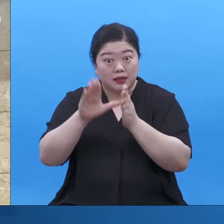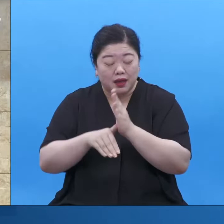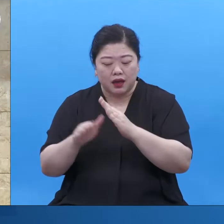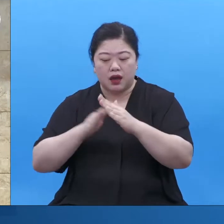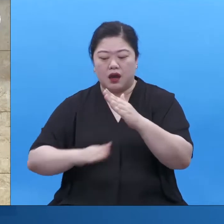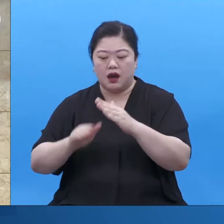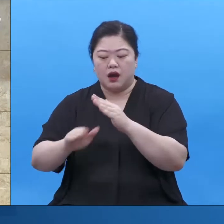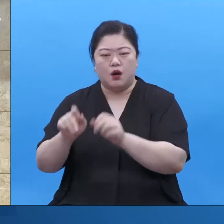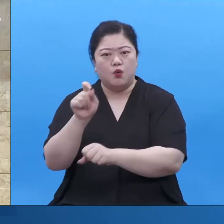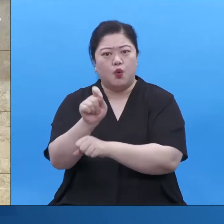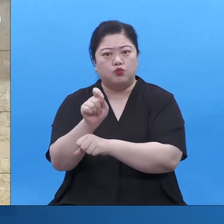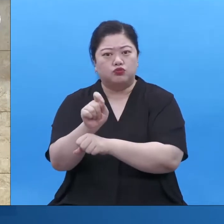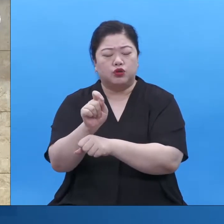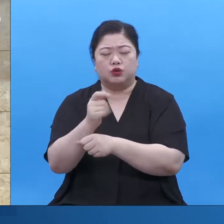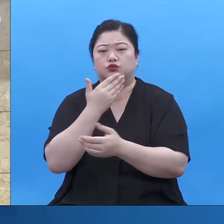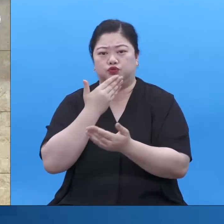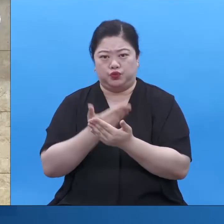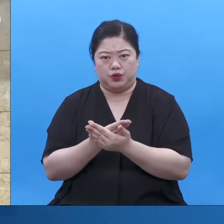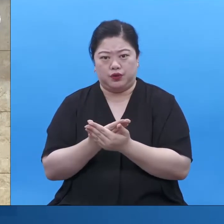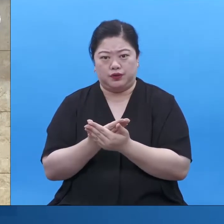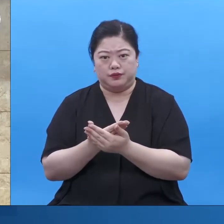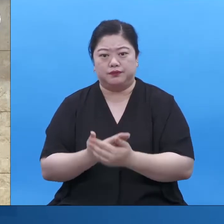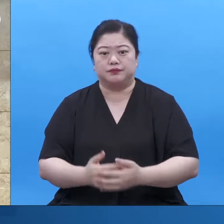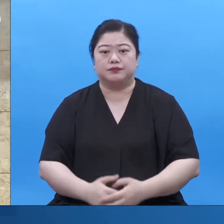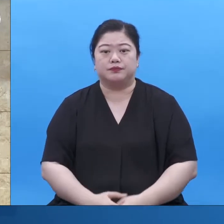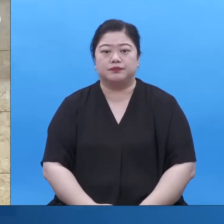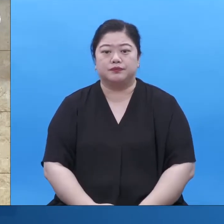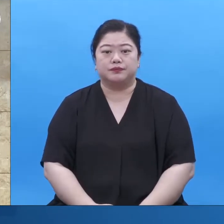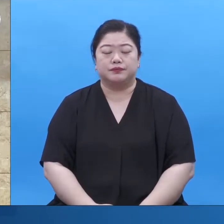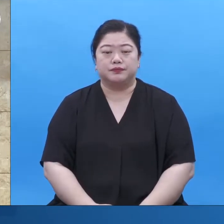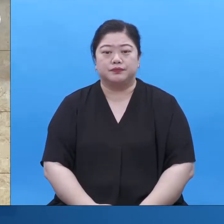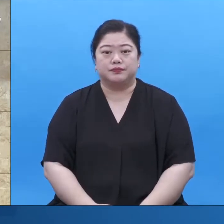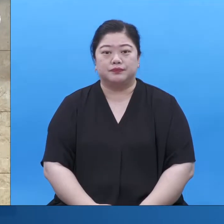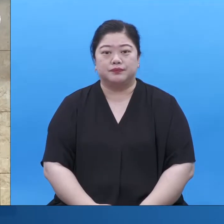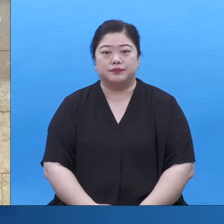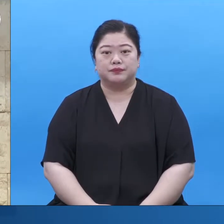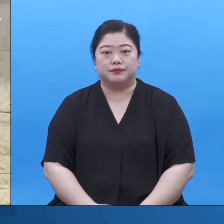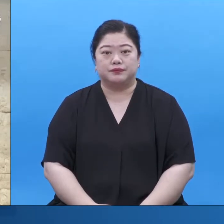오늘 공무원의 날이기도 하고 또 사실이고요